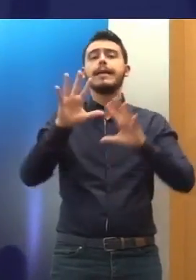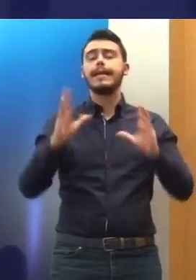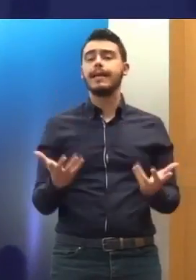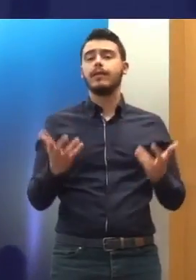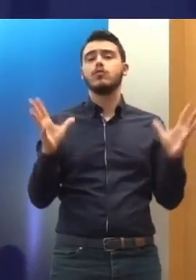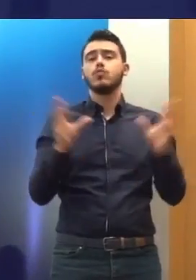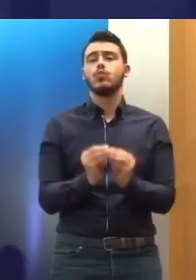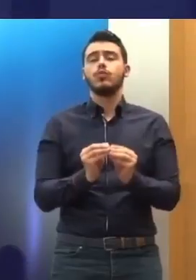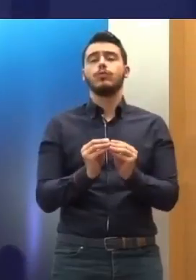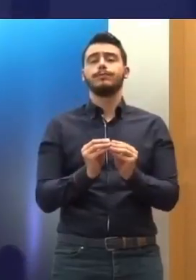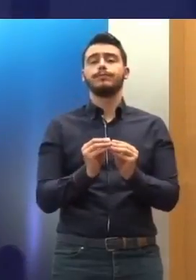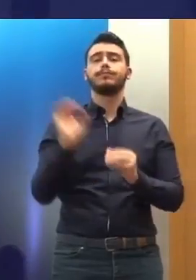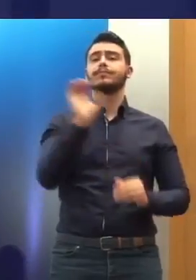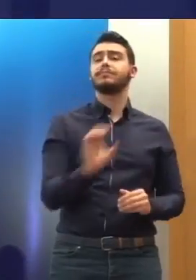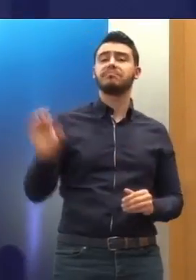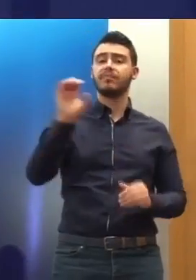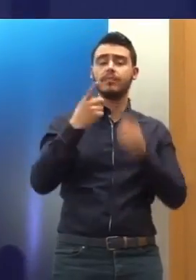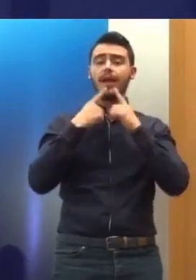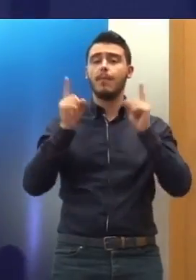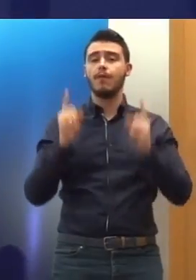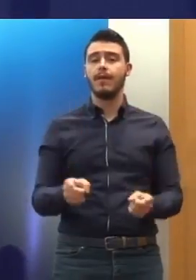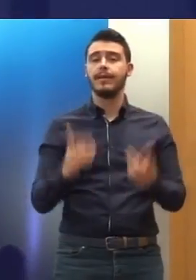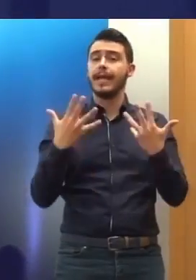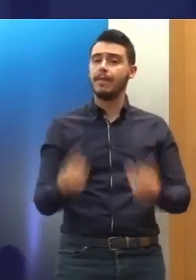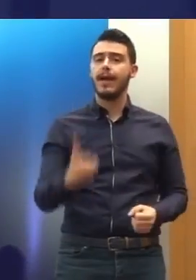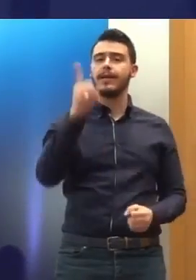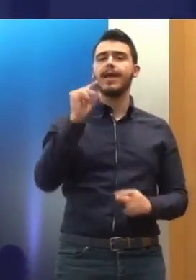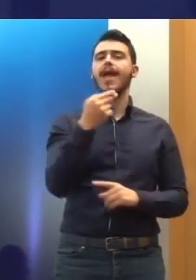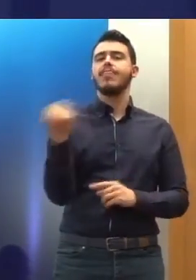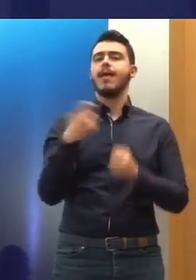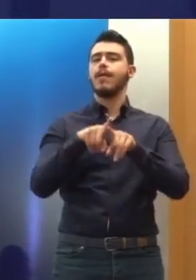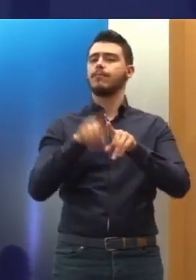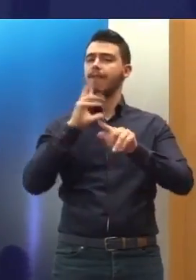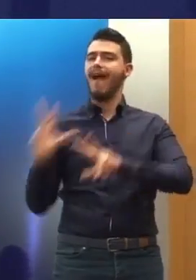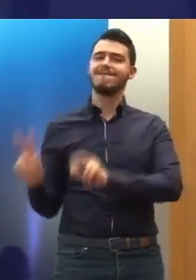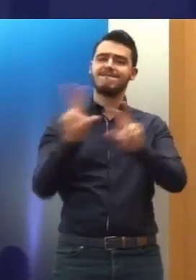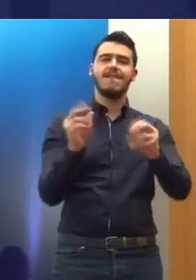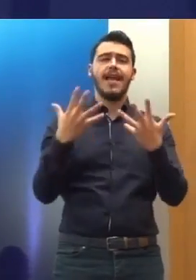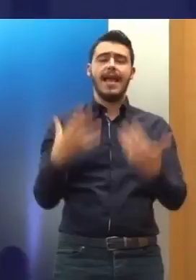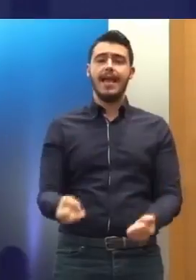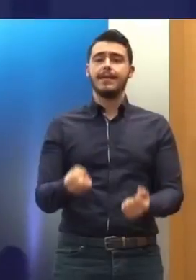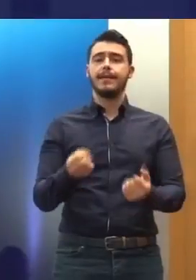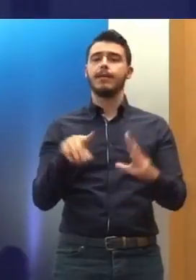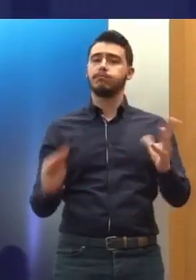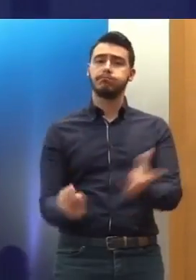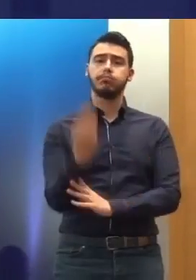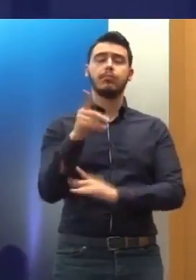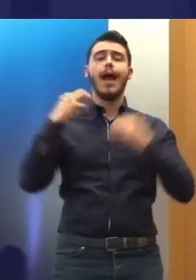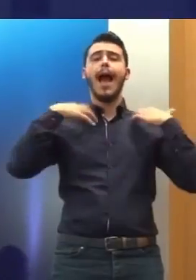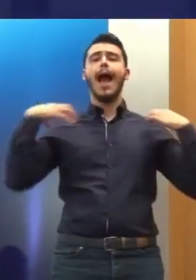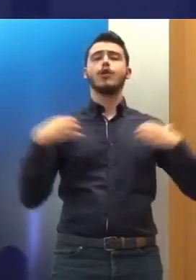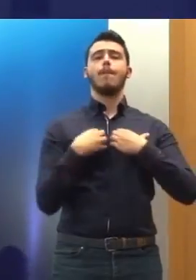Ανθρώπου ήδη μια παρεμφερής υπόθεση από άλλο δρόμο ευρέθη ενώπιον του Αριουπάγου